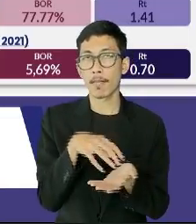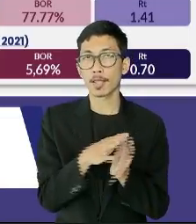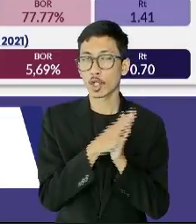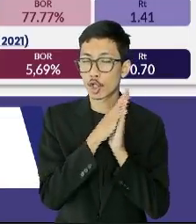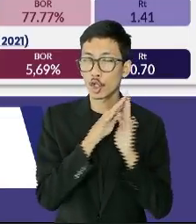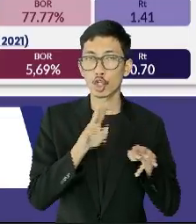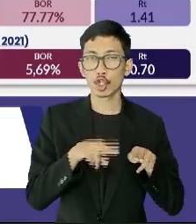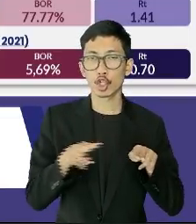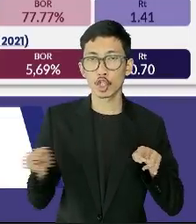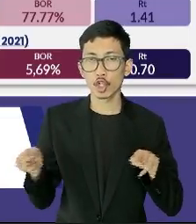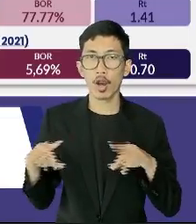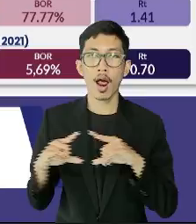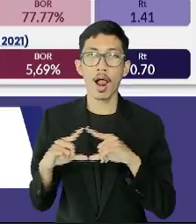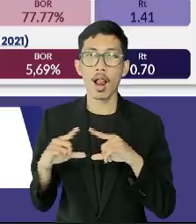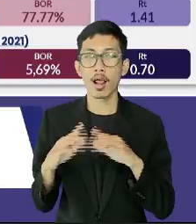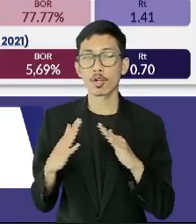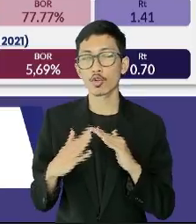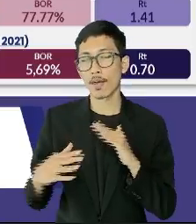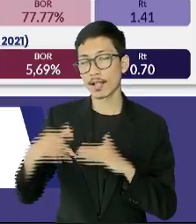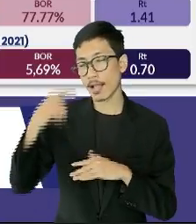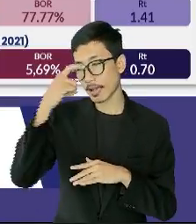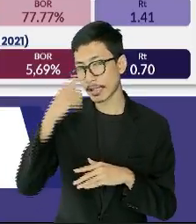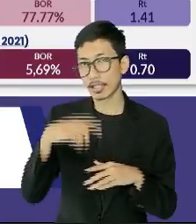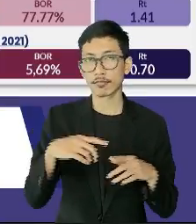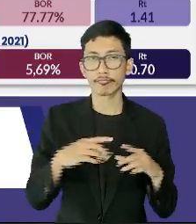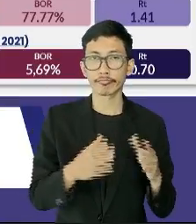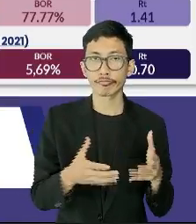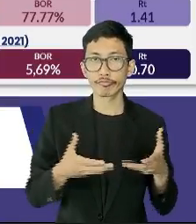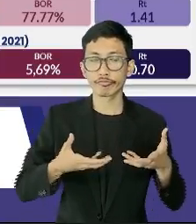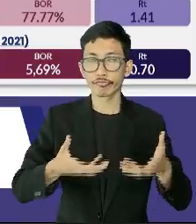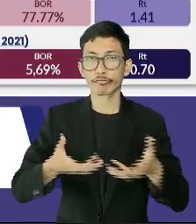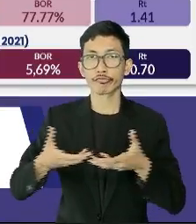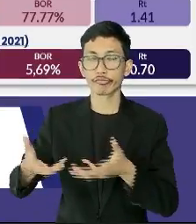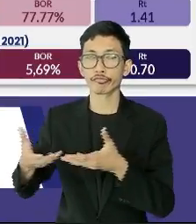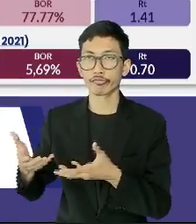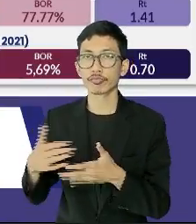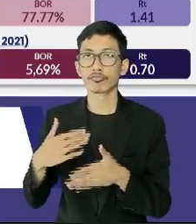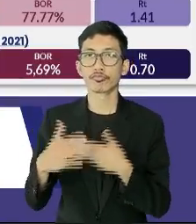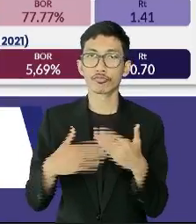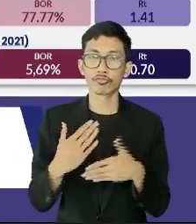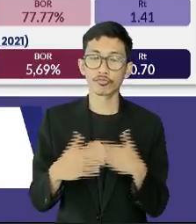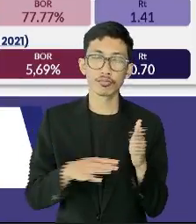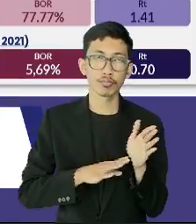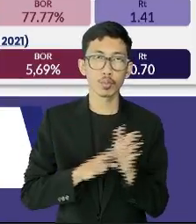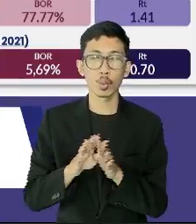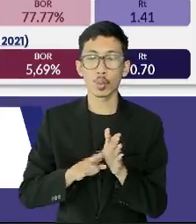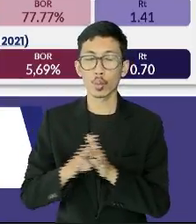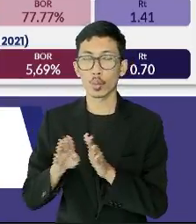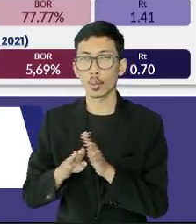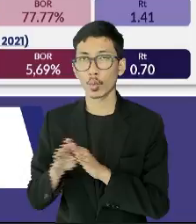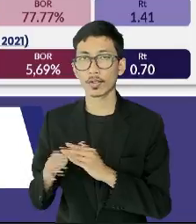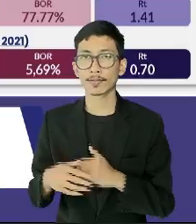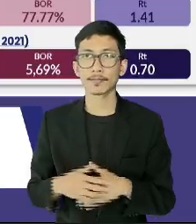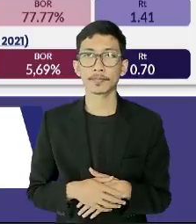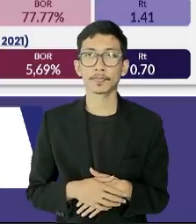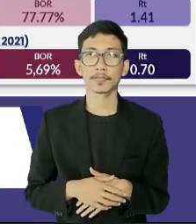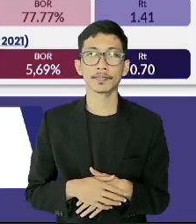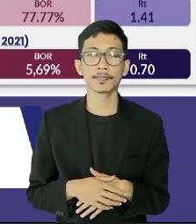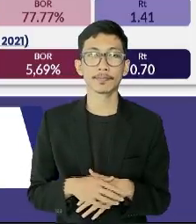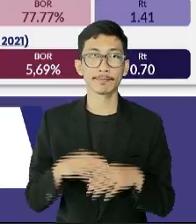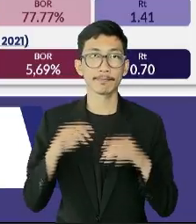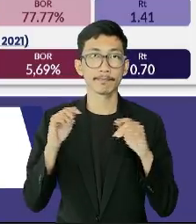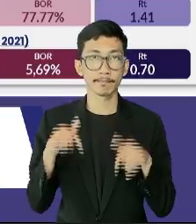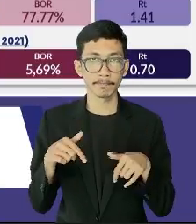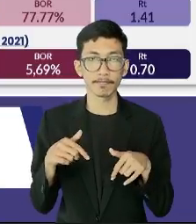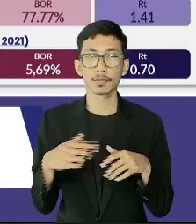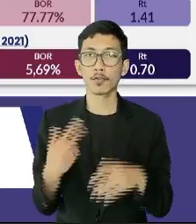dilakukan. Vaksinasi sebagai bagian dari pencegahan juga terus ditingkatkan jumlahnya. Hingga saat ini jumlah orang